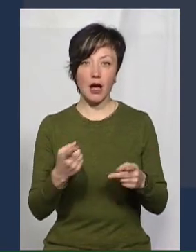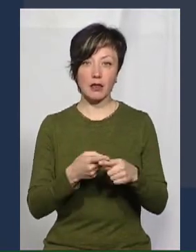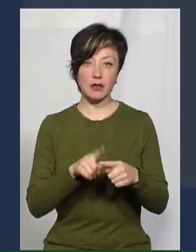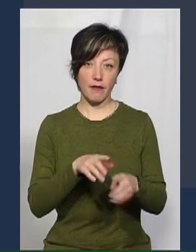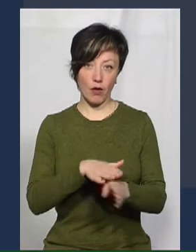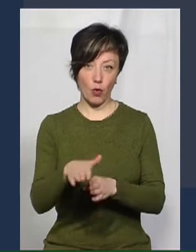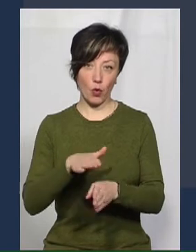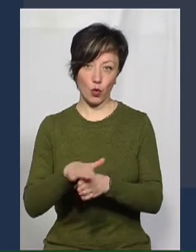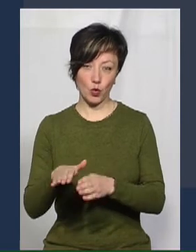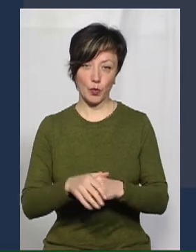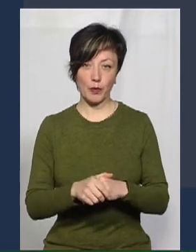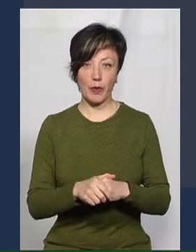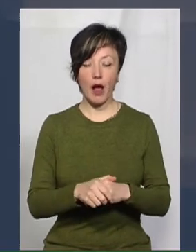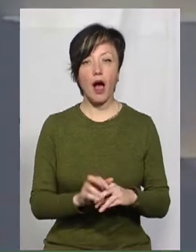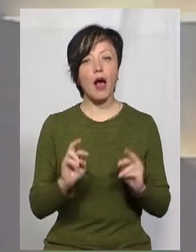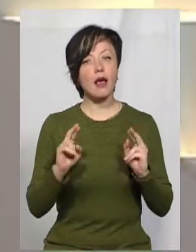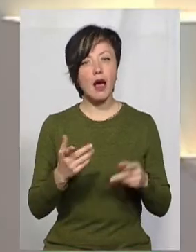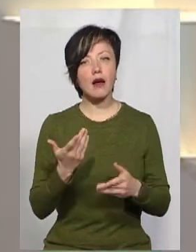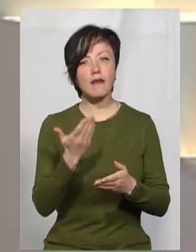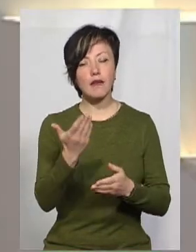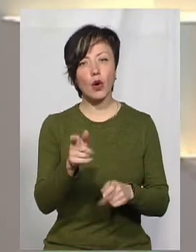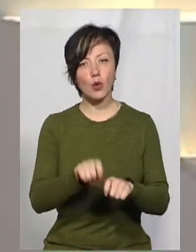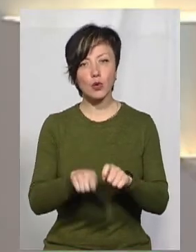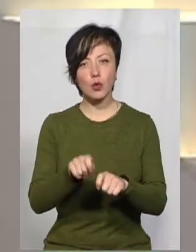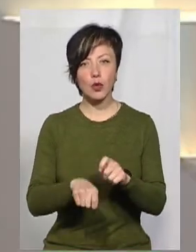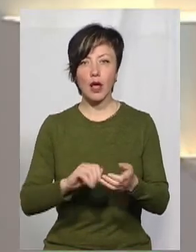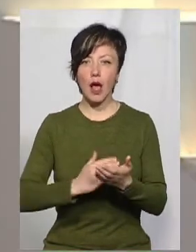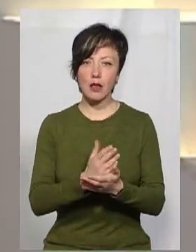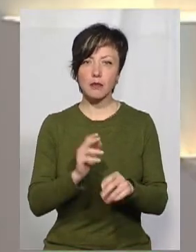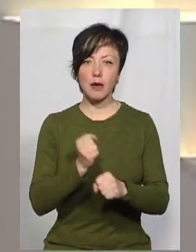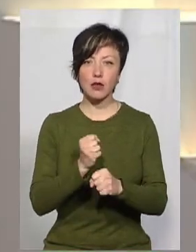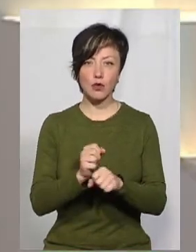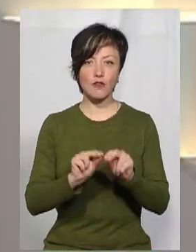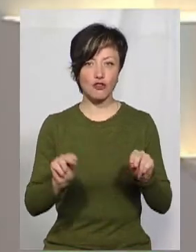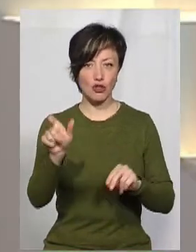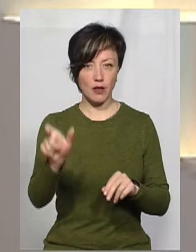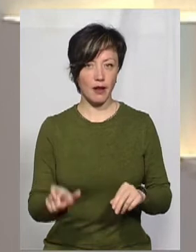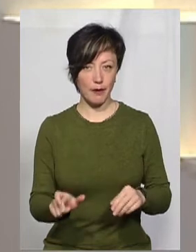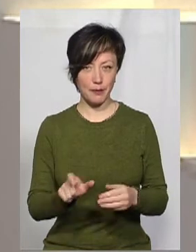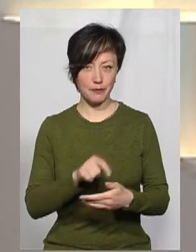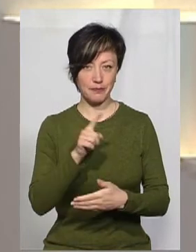їх виконує. А як ви контролюєте, наскільки якісно працює вчитель?